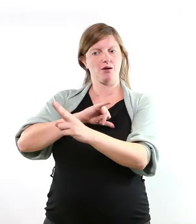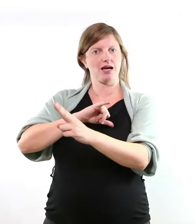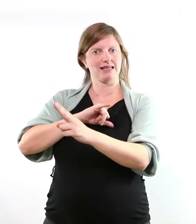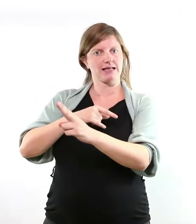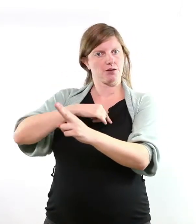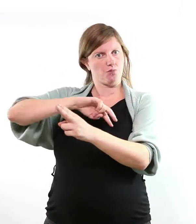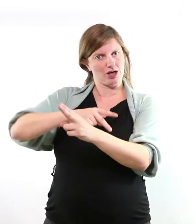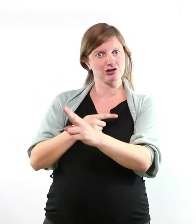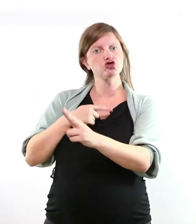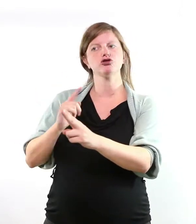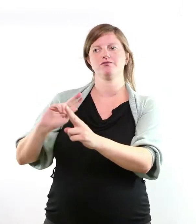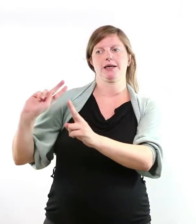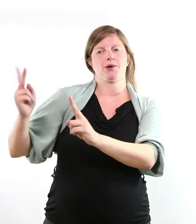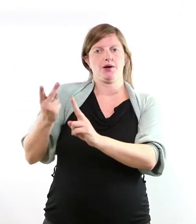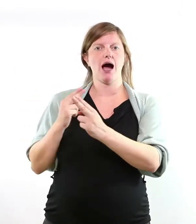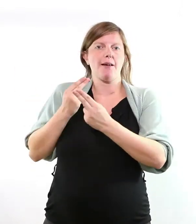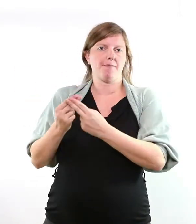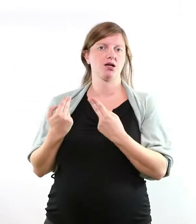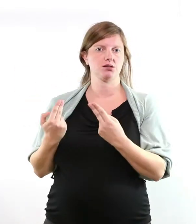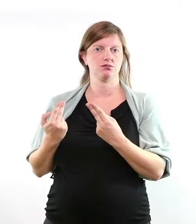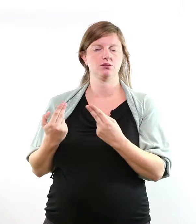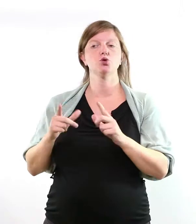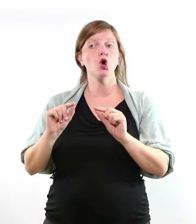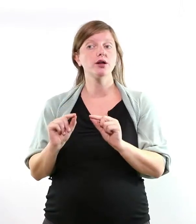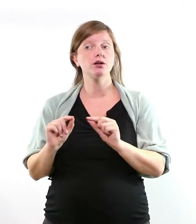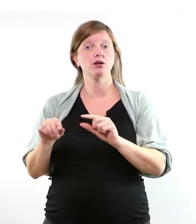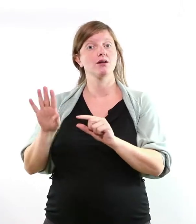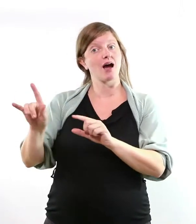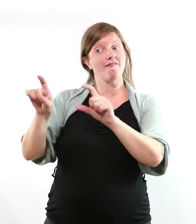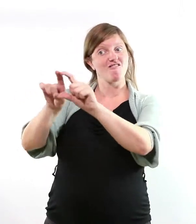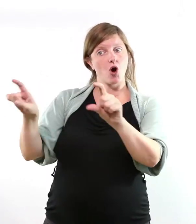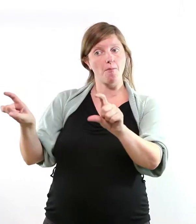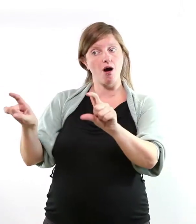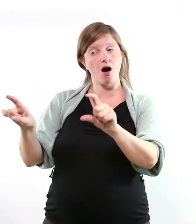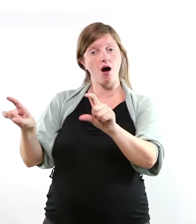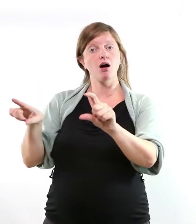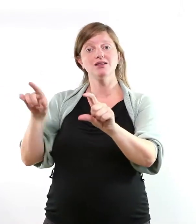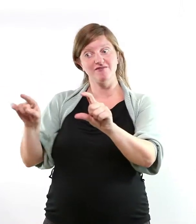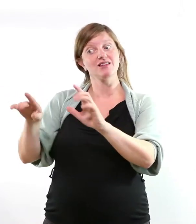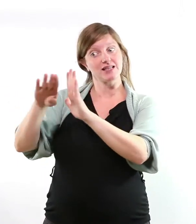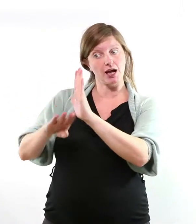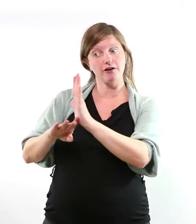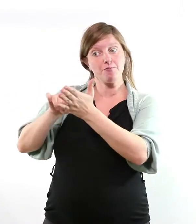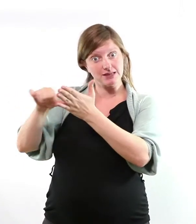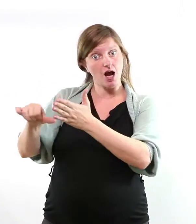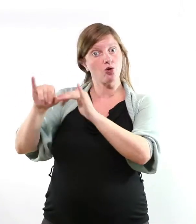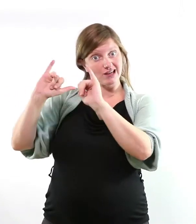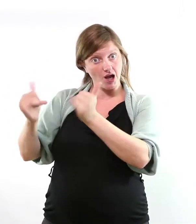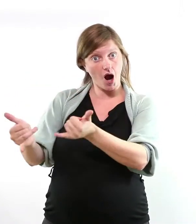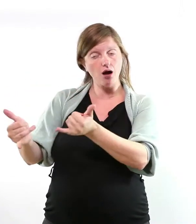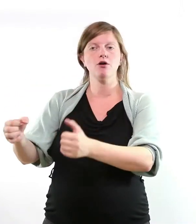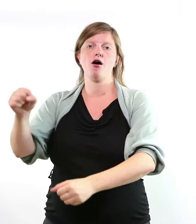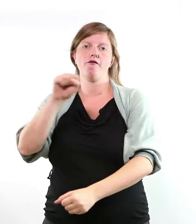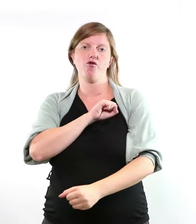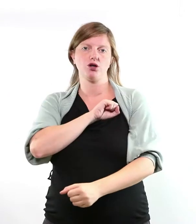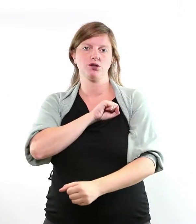Intentionen angleichen. Das heißt, dass Unternehmen, die nach Tarif bezahlen, auf jeden Fall einen Vorteil haben,